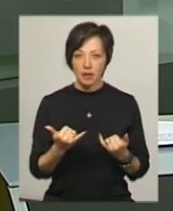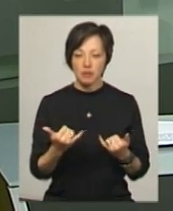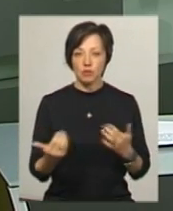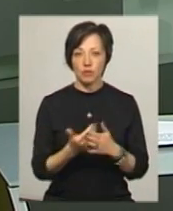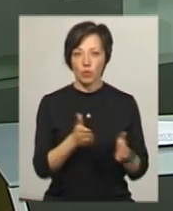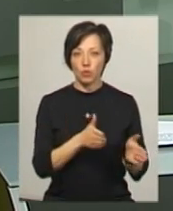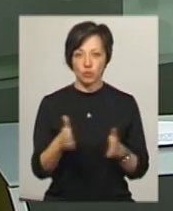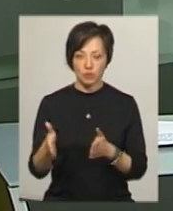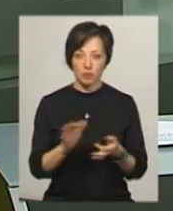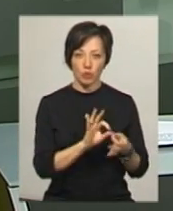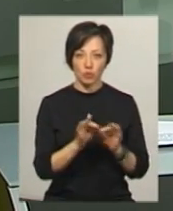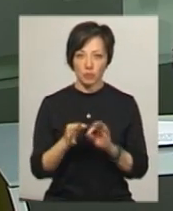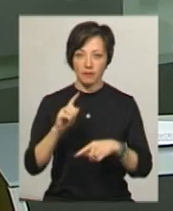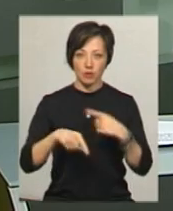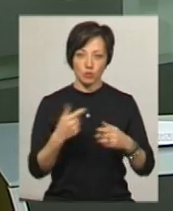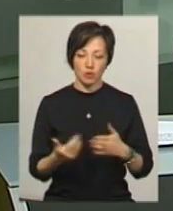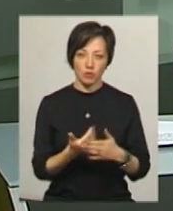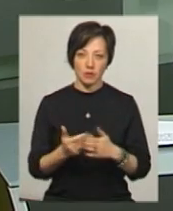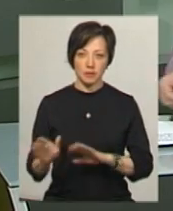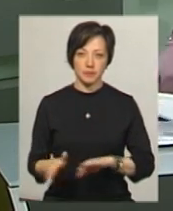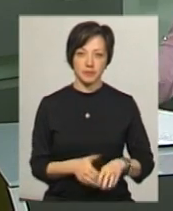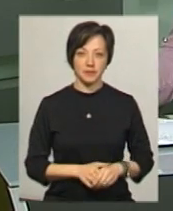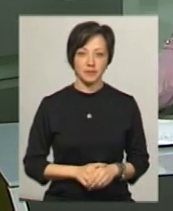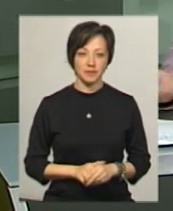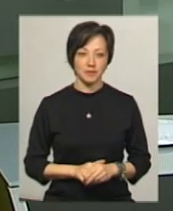готується до ефіру. Подробиці у наступному випуску новин